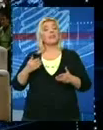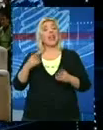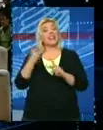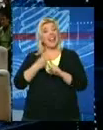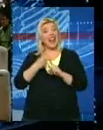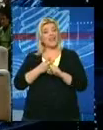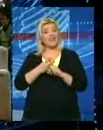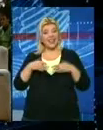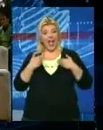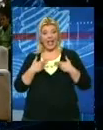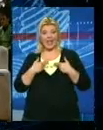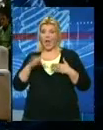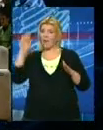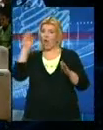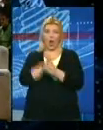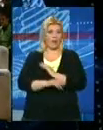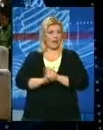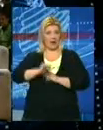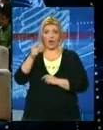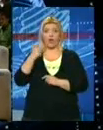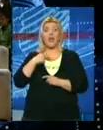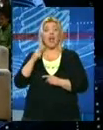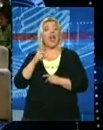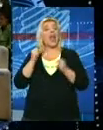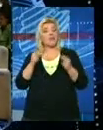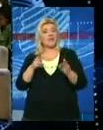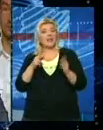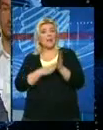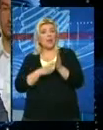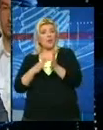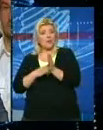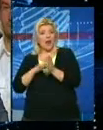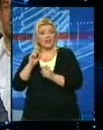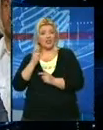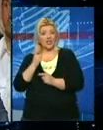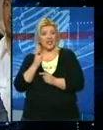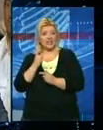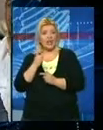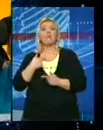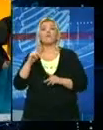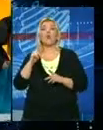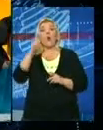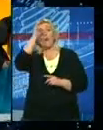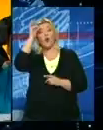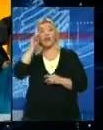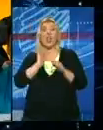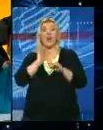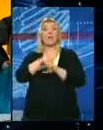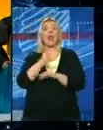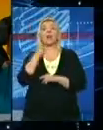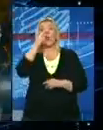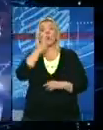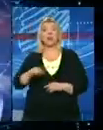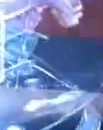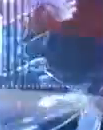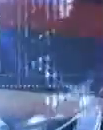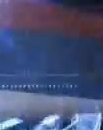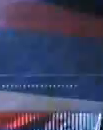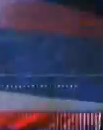opet obara rekorde. Uz emisiju Milomira Marića Čirilica u poneljek je bilo više od milion gledalaca.